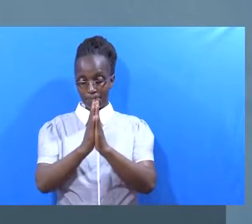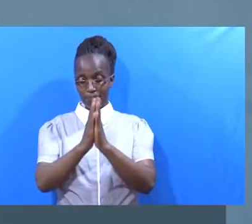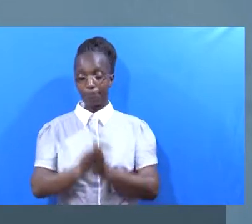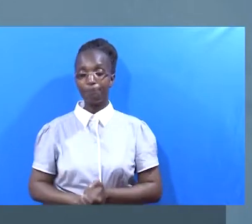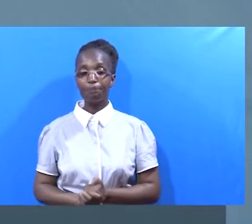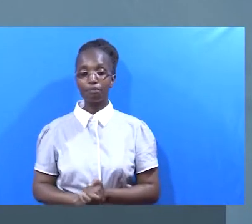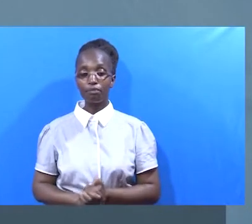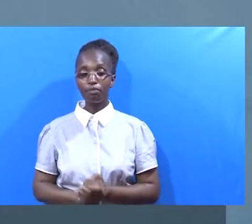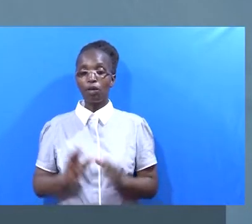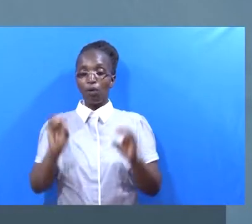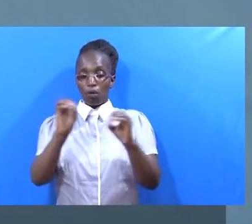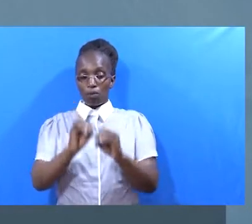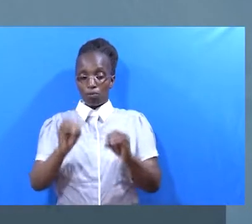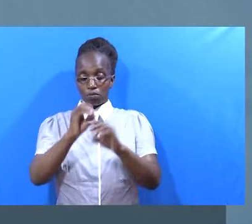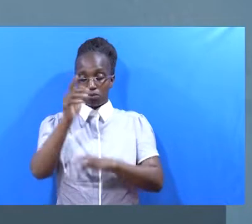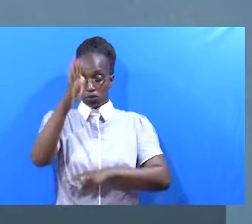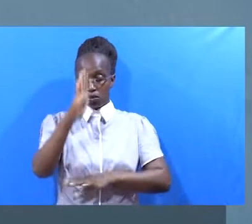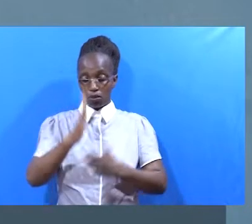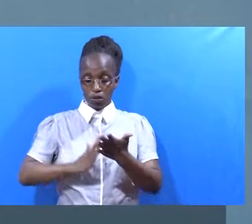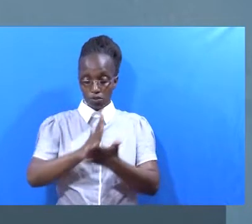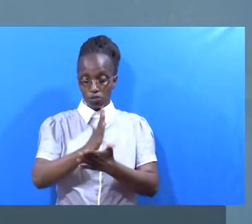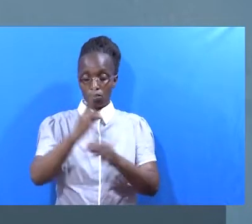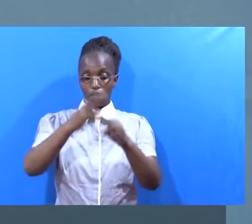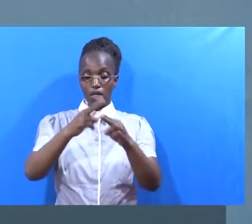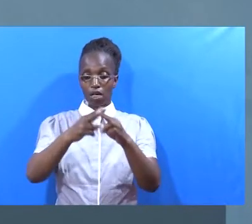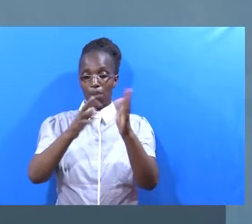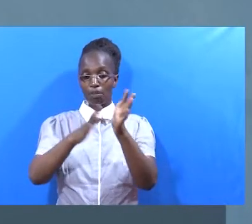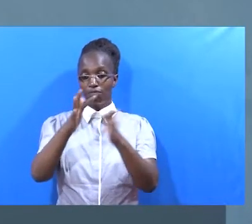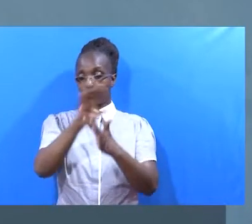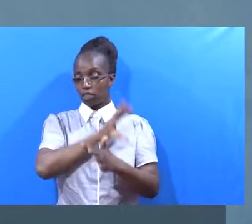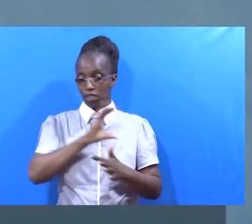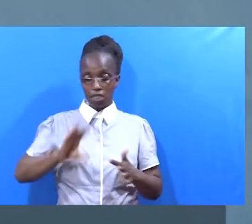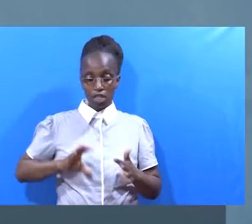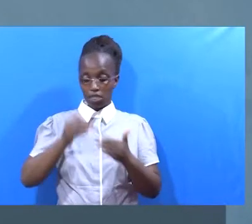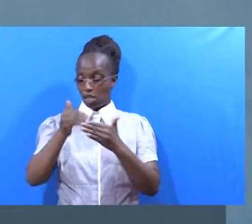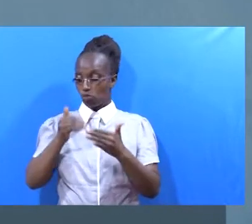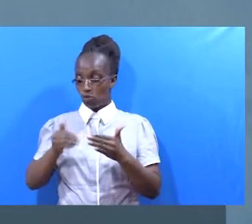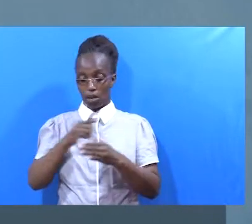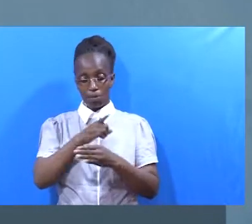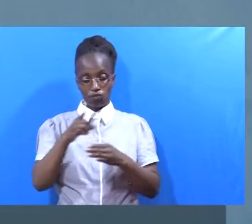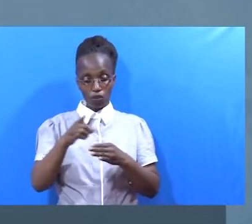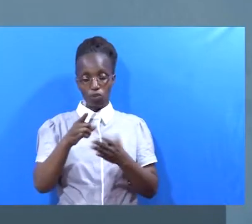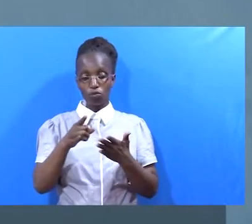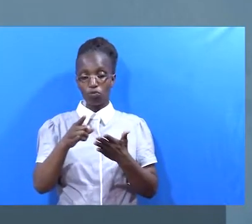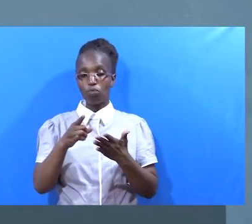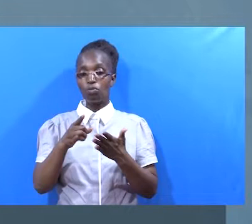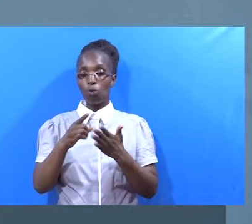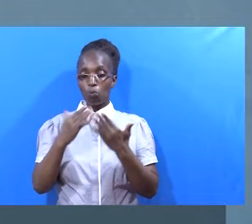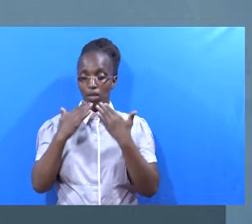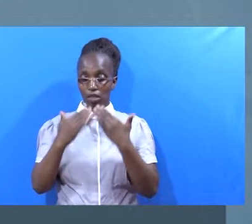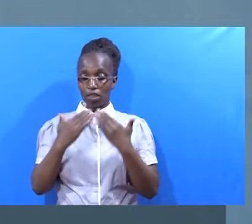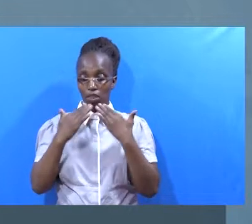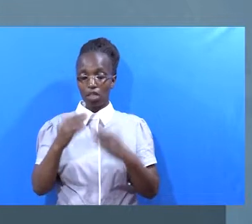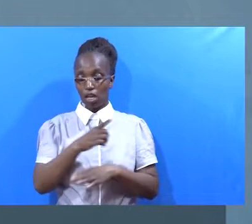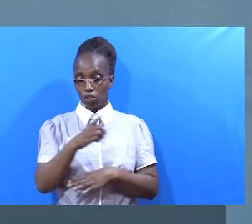Na tuombe Mwenyezi mungu katika jina la Yesu Kristo Tuko mbele zako wa subu ya